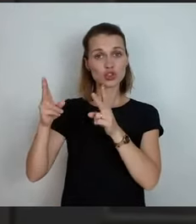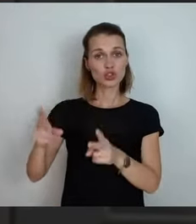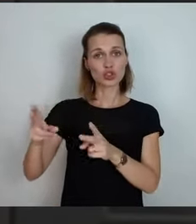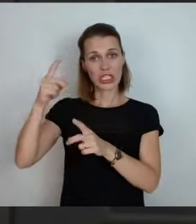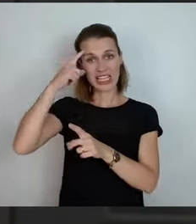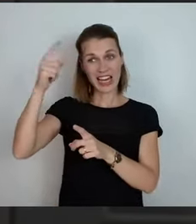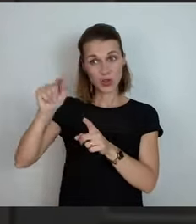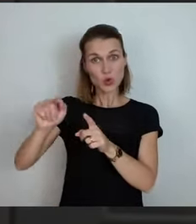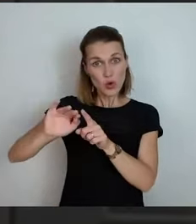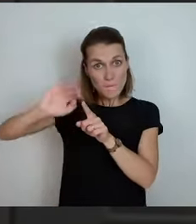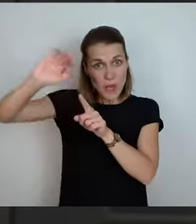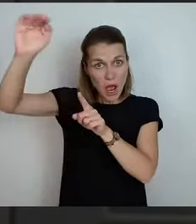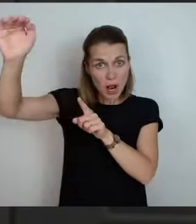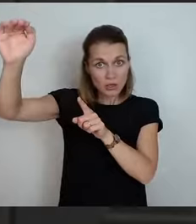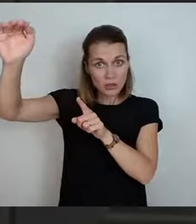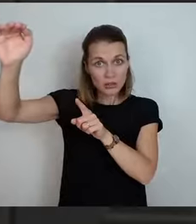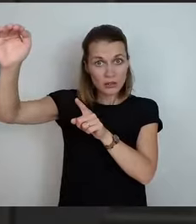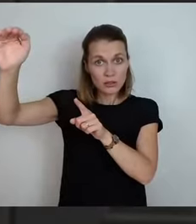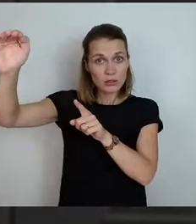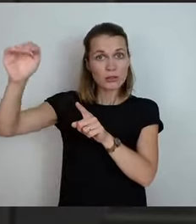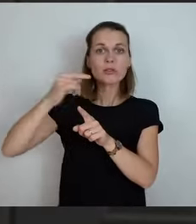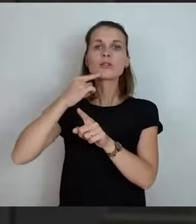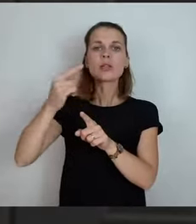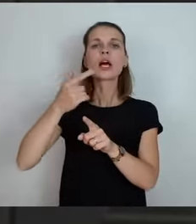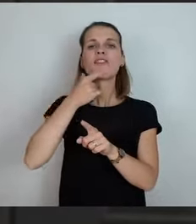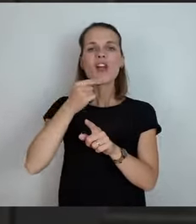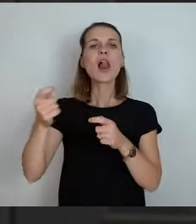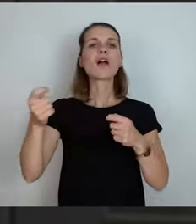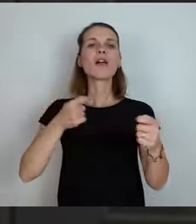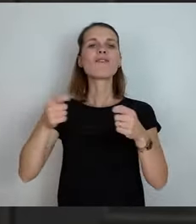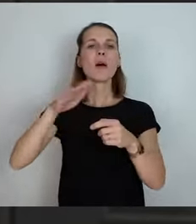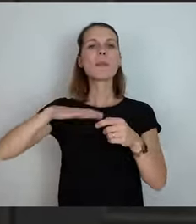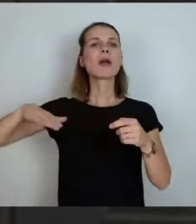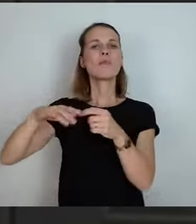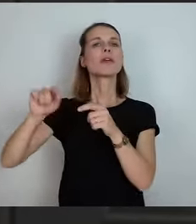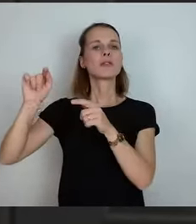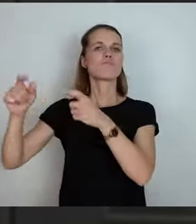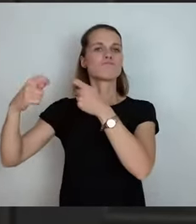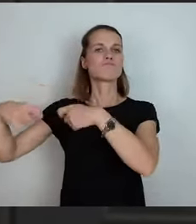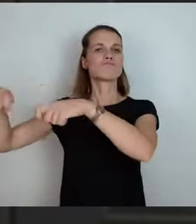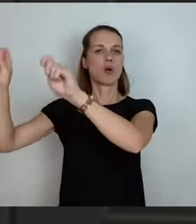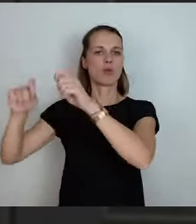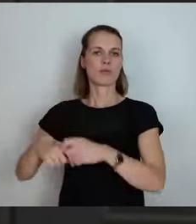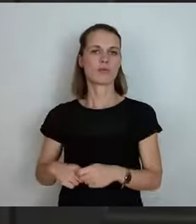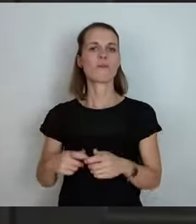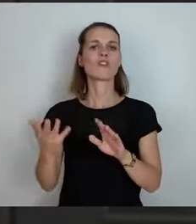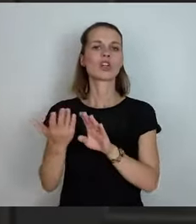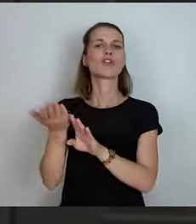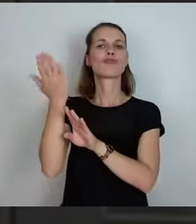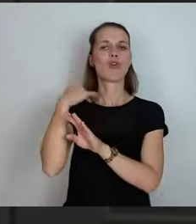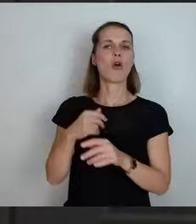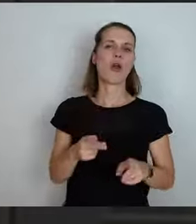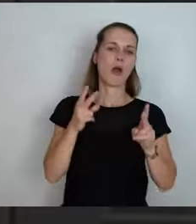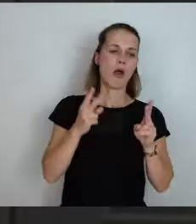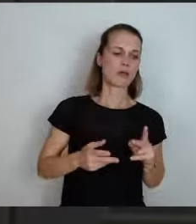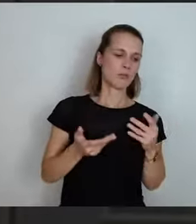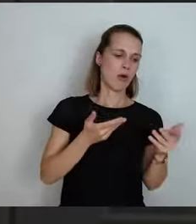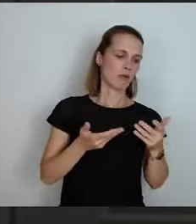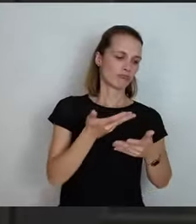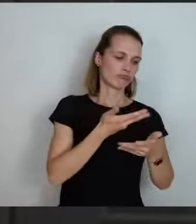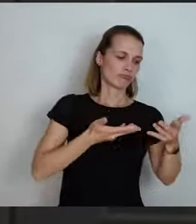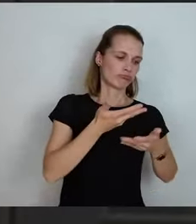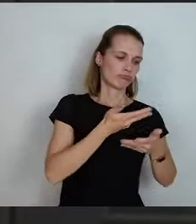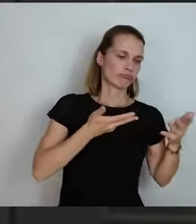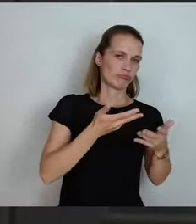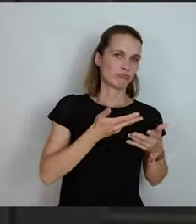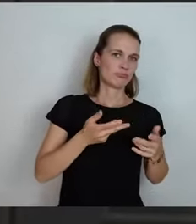ein pro forma Gewerbegebiet ausgewiesen. Wahrscheinlich vorher durch Rechtsberatung. Diese Rechtskanzlei